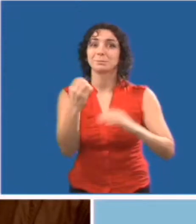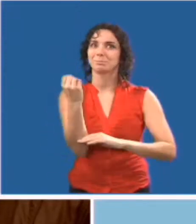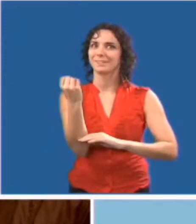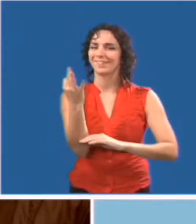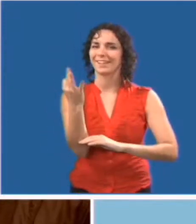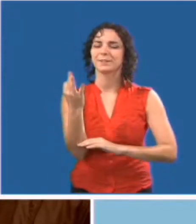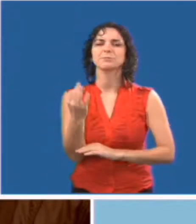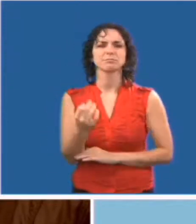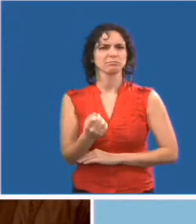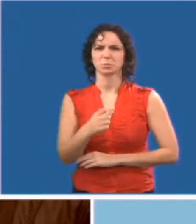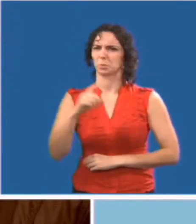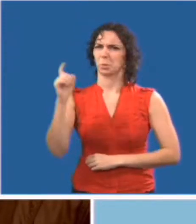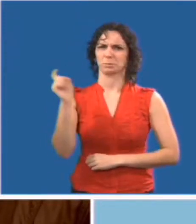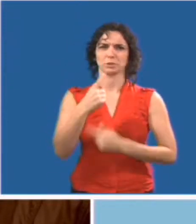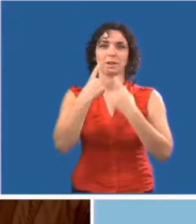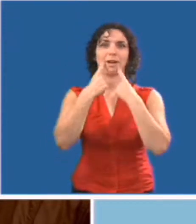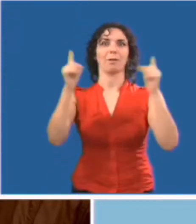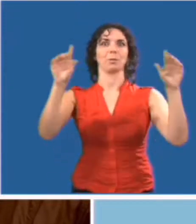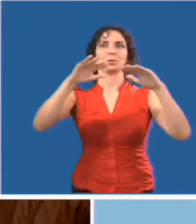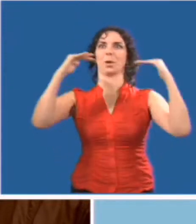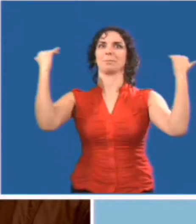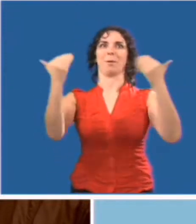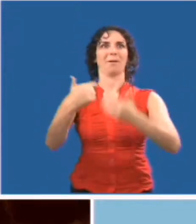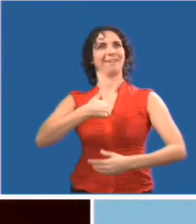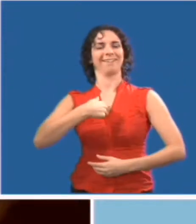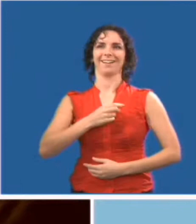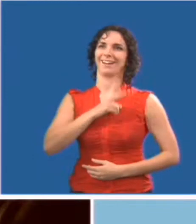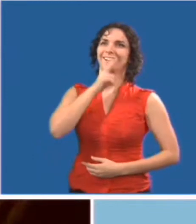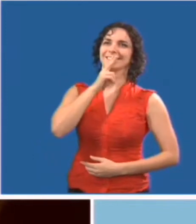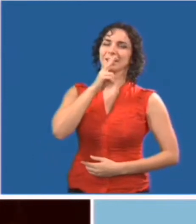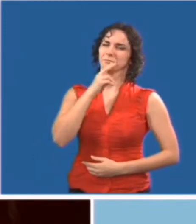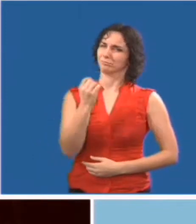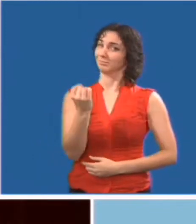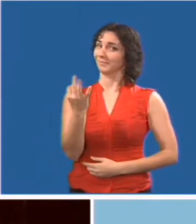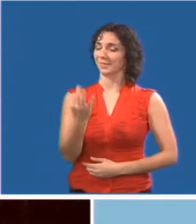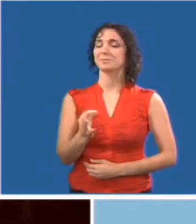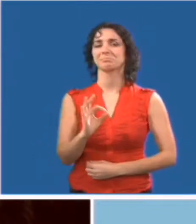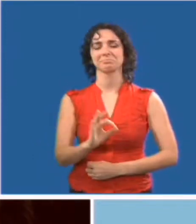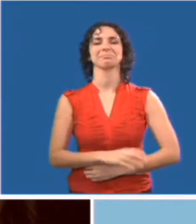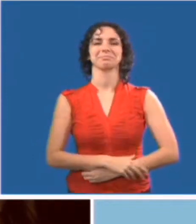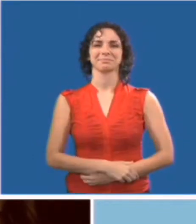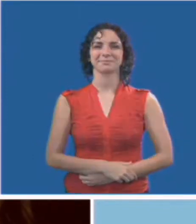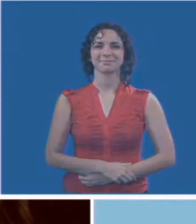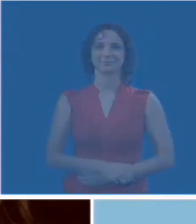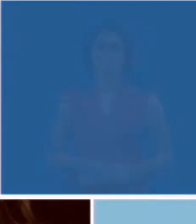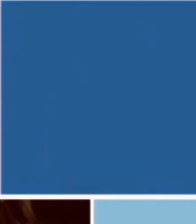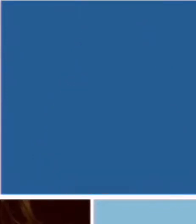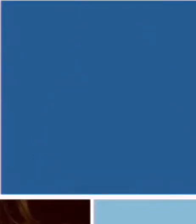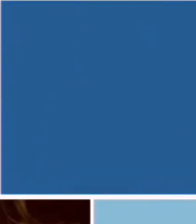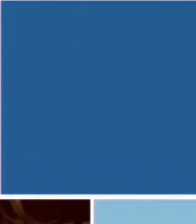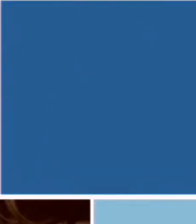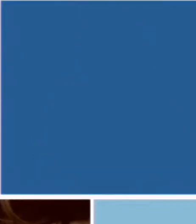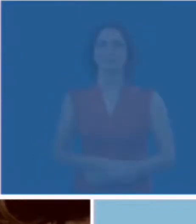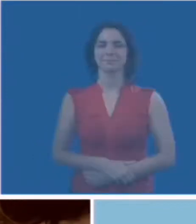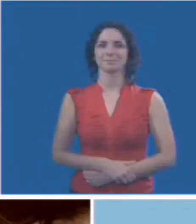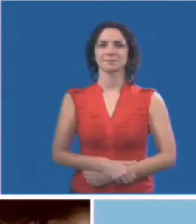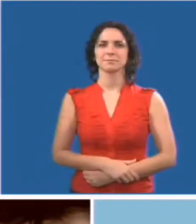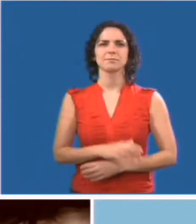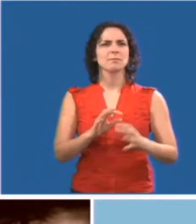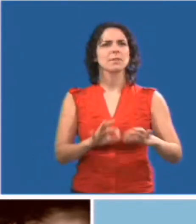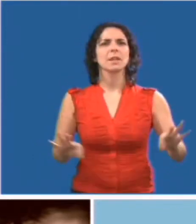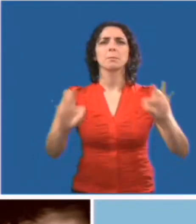note dans le programme respectaient la vie privée et assuraient l'anonymat des personnes concernées.